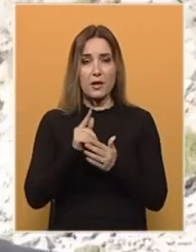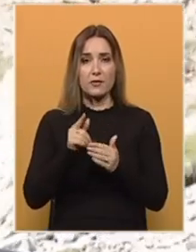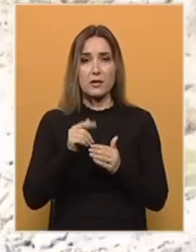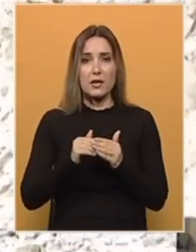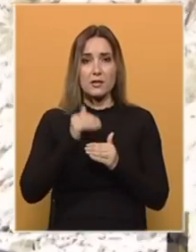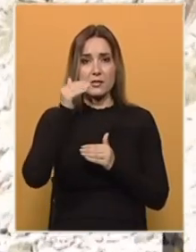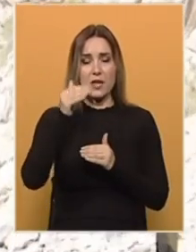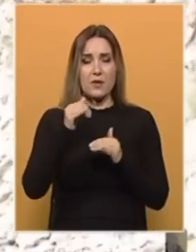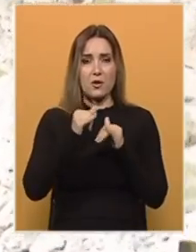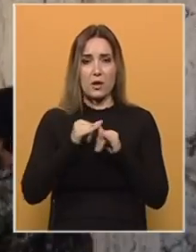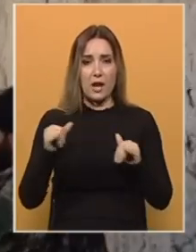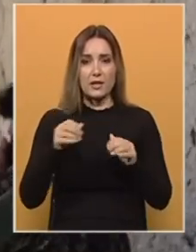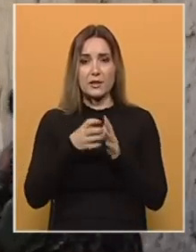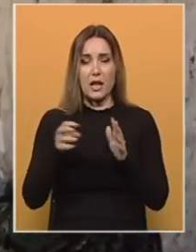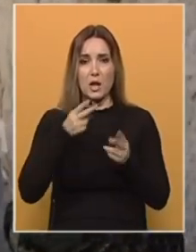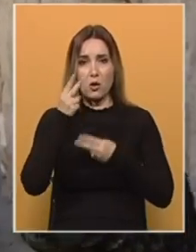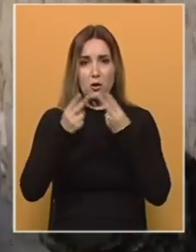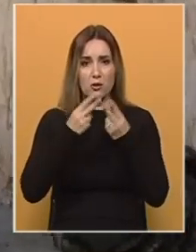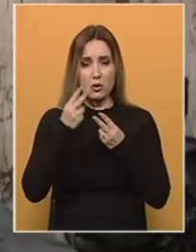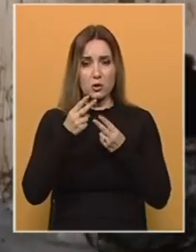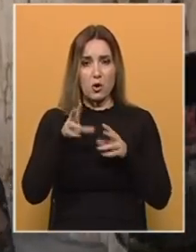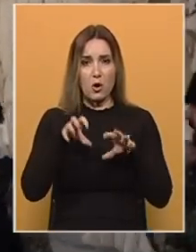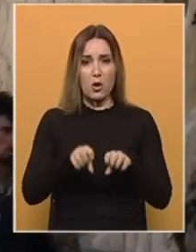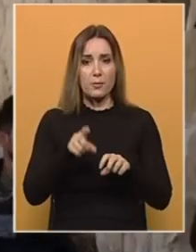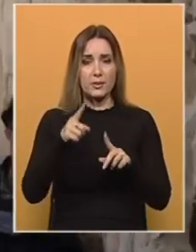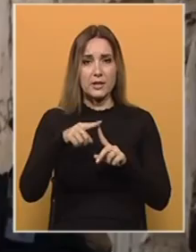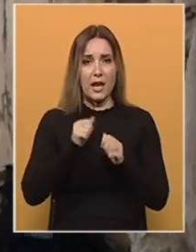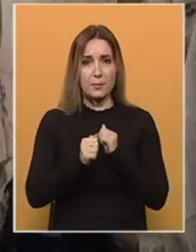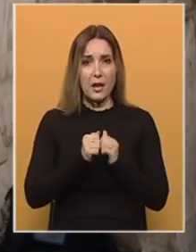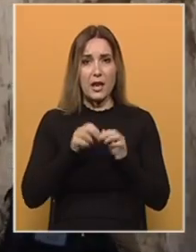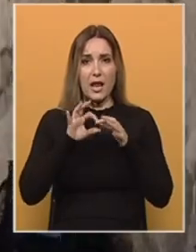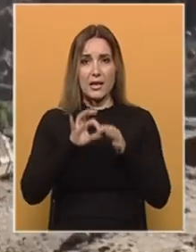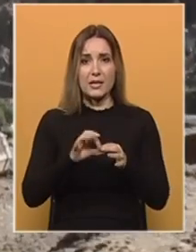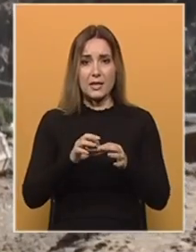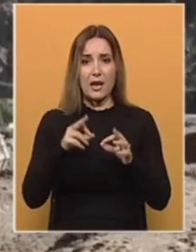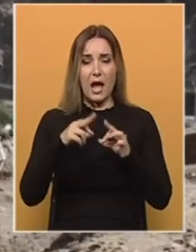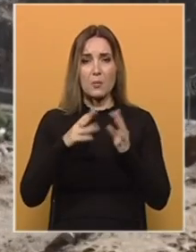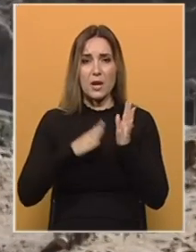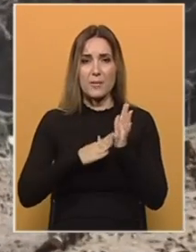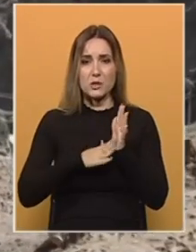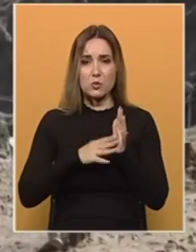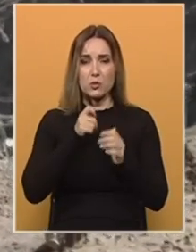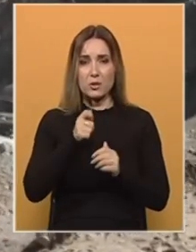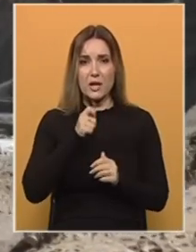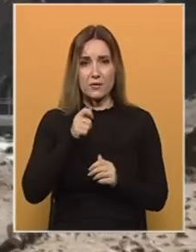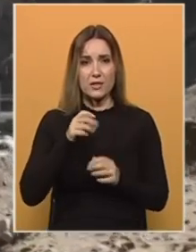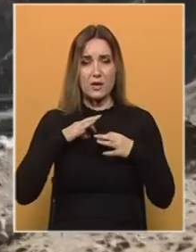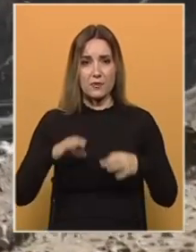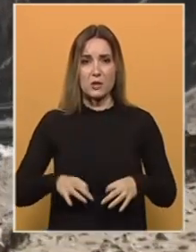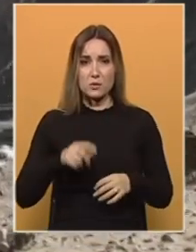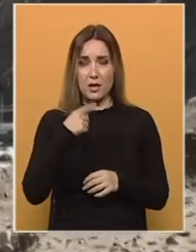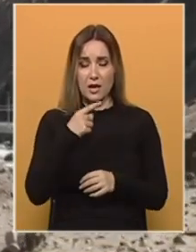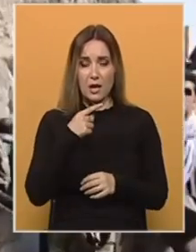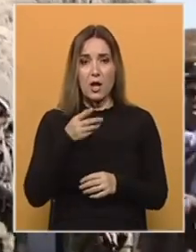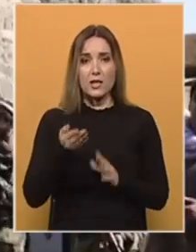glavnog grada Kabula i dalje je pod kontrolom pokreta otpora protiv Talibana. Lider pokreta, Ahmed Mesud, u intervjuu za francuske medije je